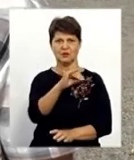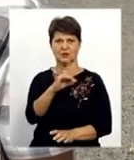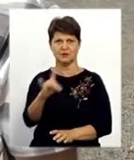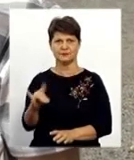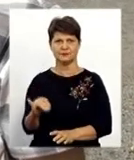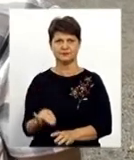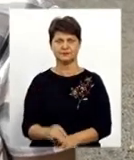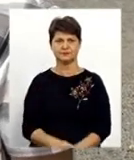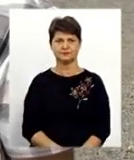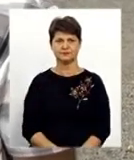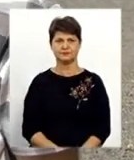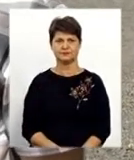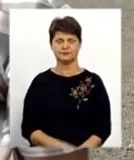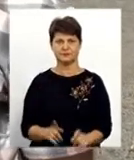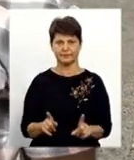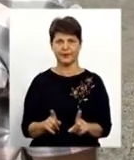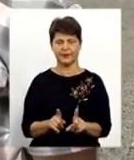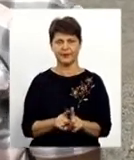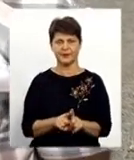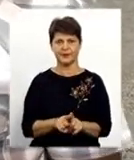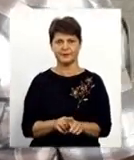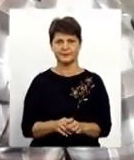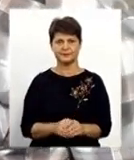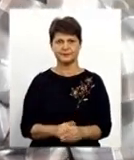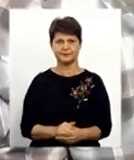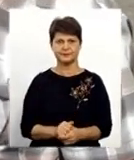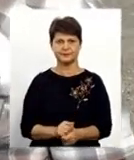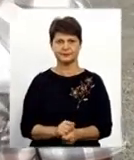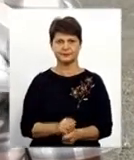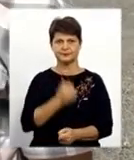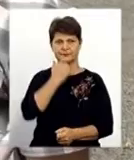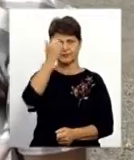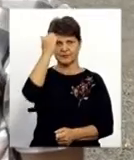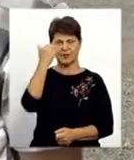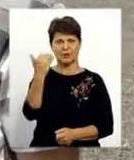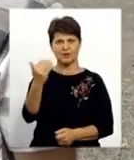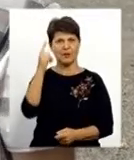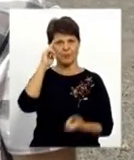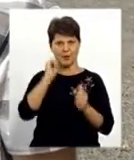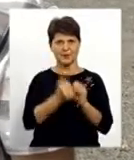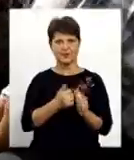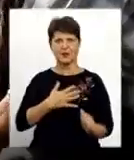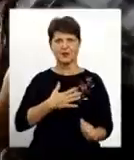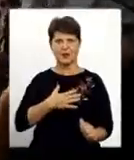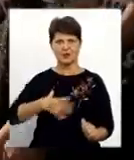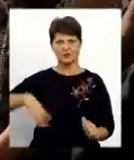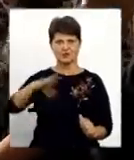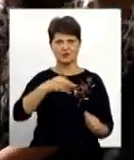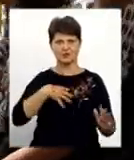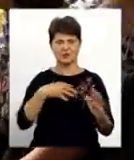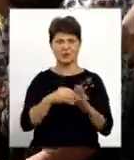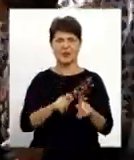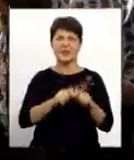І ця білографія. Дякую вам, що ви пам'ятаєте пам'ять наших загиблих. Церемонія